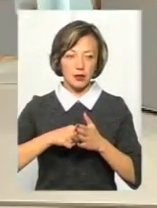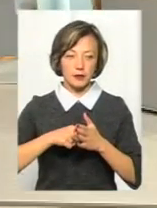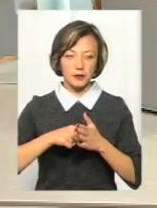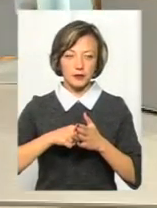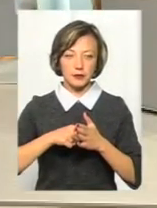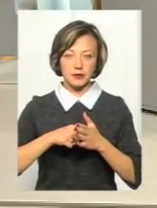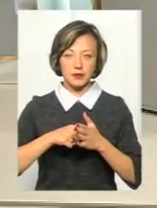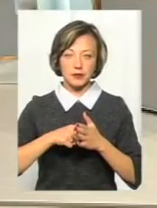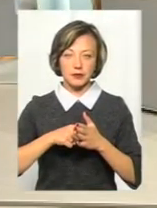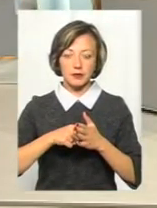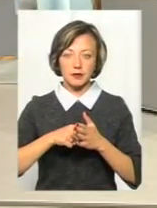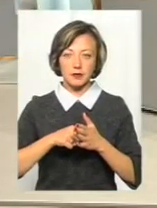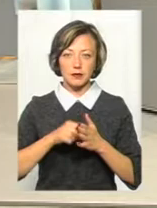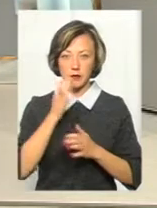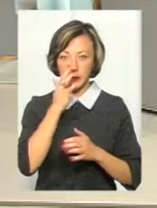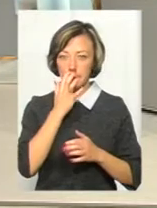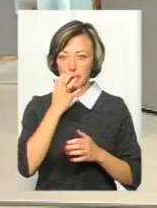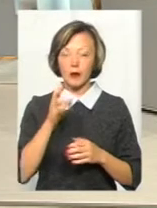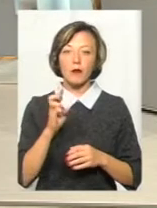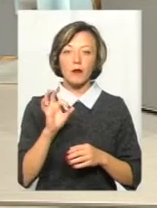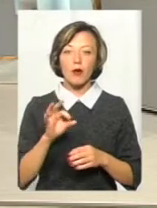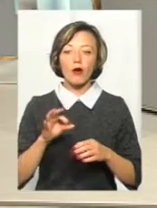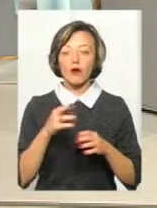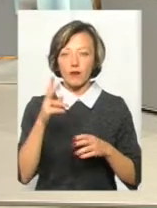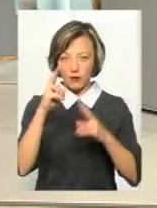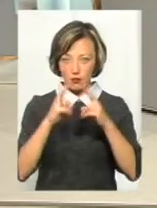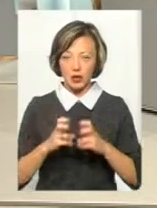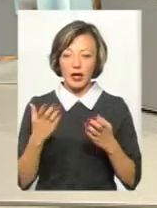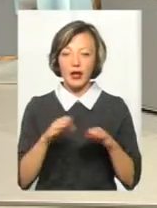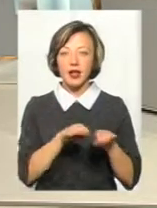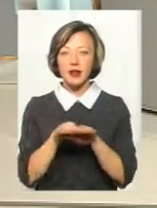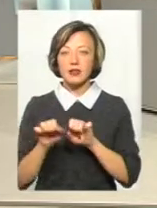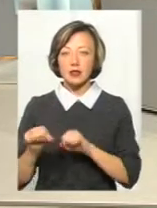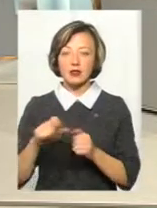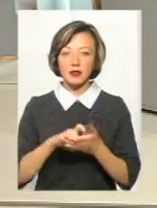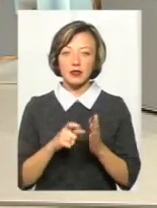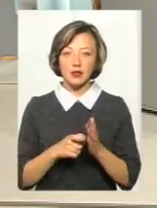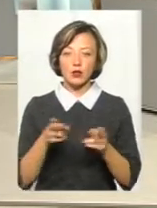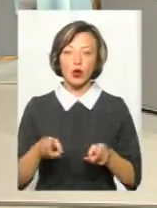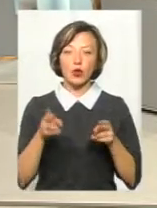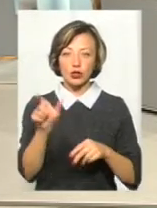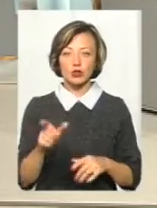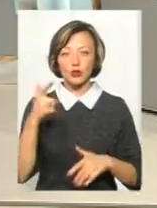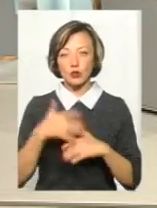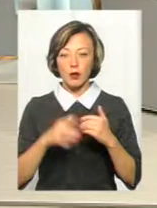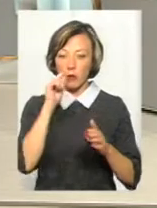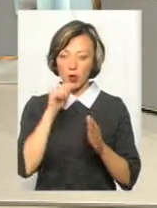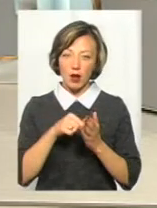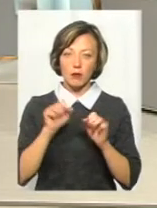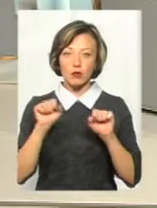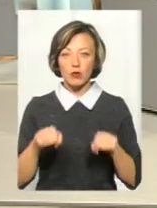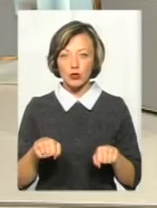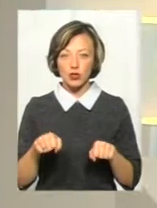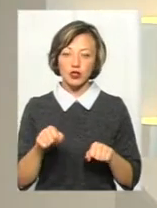вивчаючи, який ступінь захисту квартири, злочинець розуміє, чи він зможе туди потрапити за вкрай